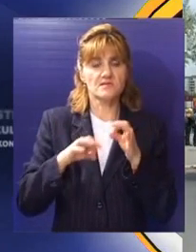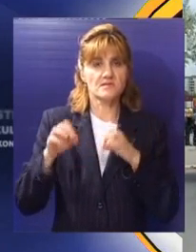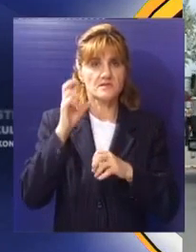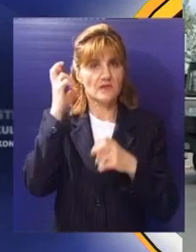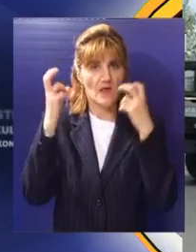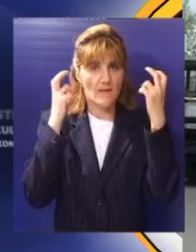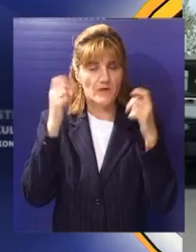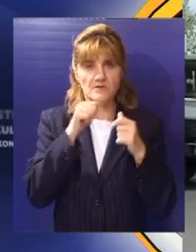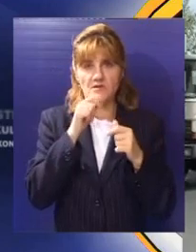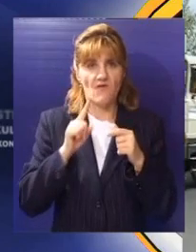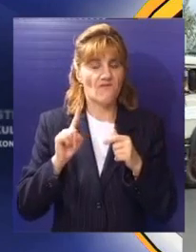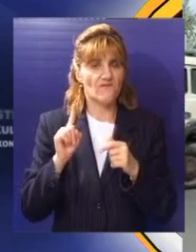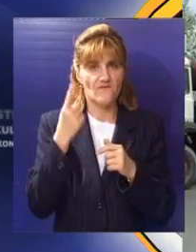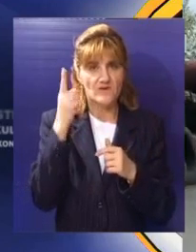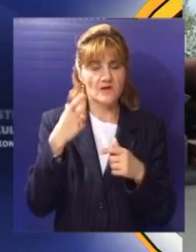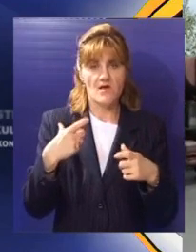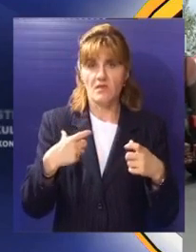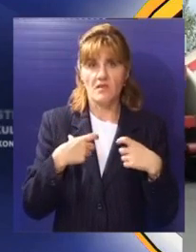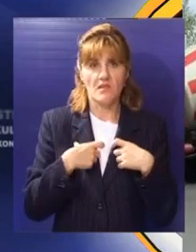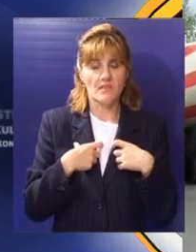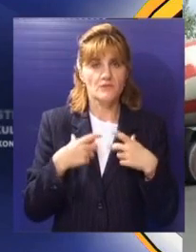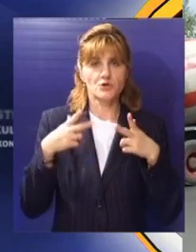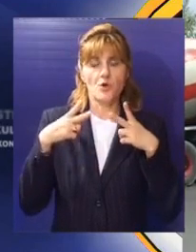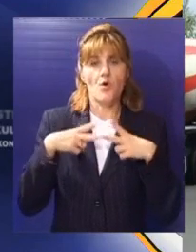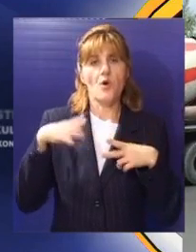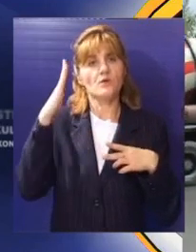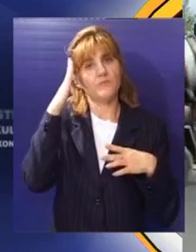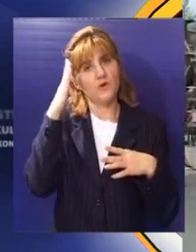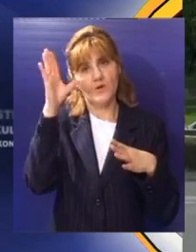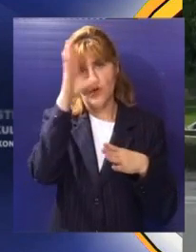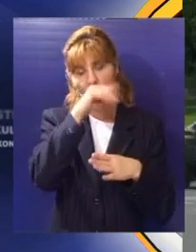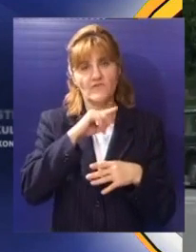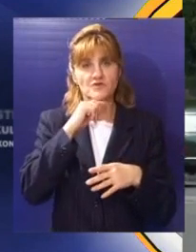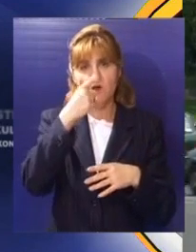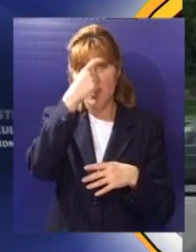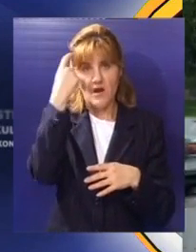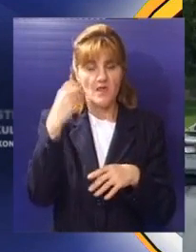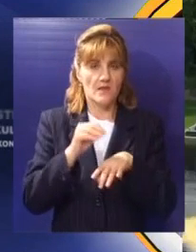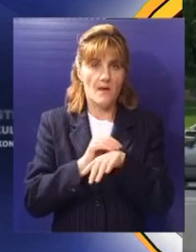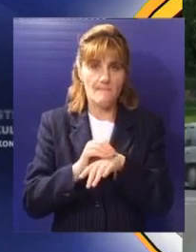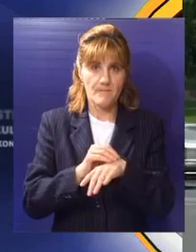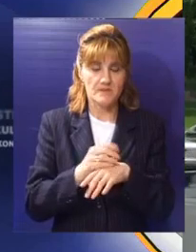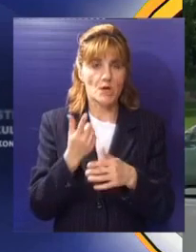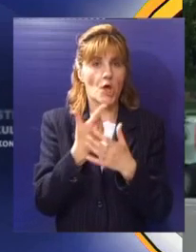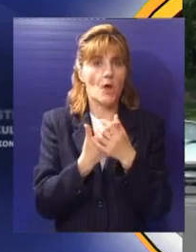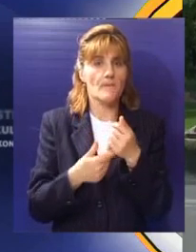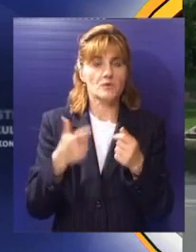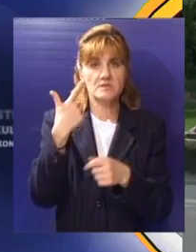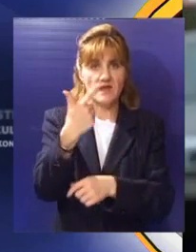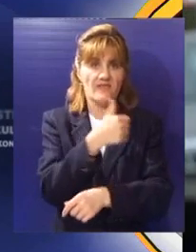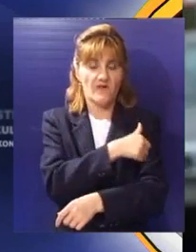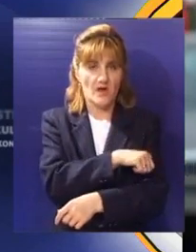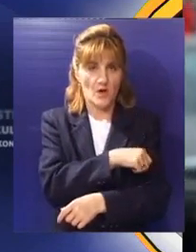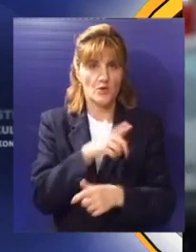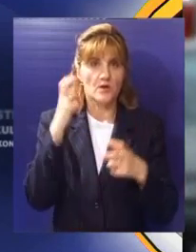nepovoljno je jer je nivo buke toliko visok da onemogućava odmor ljudi, a naročito noću i u letnjim mesecima. U poslednje dve godine